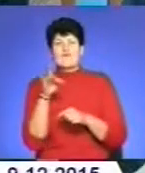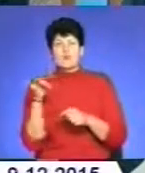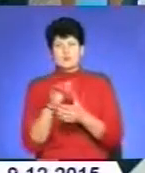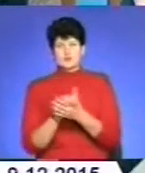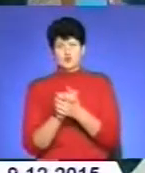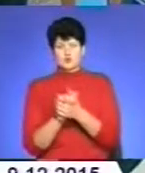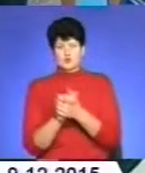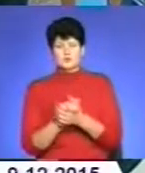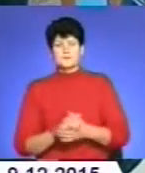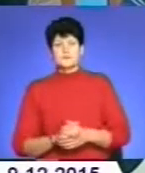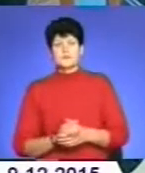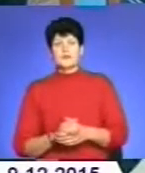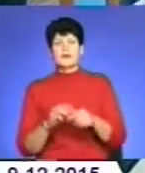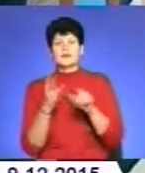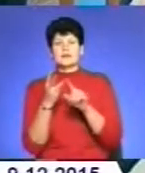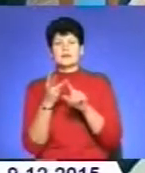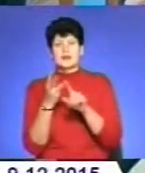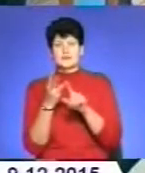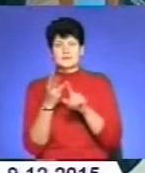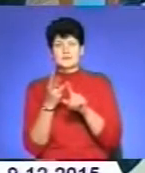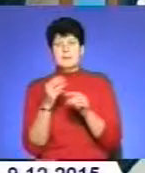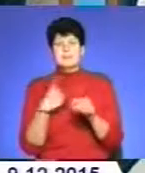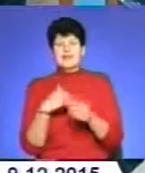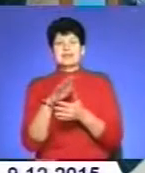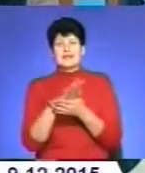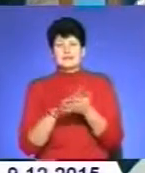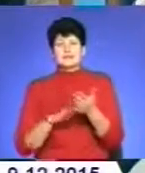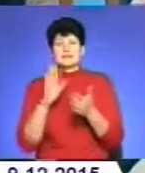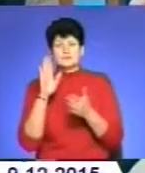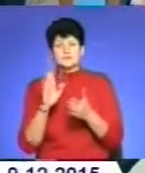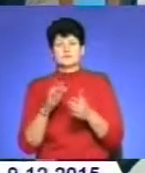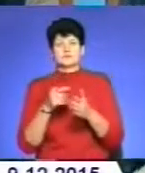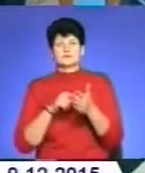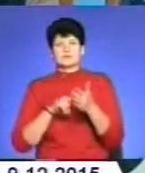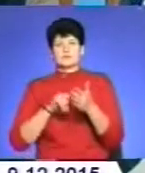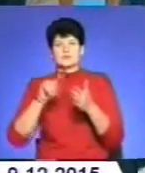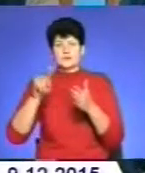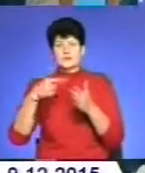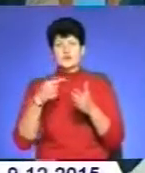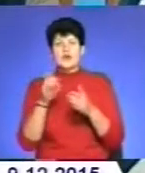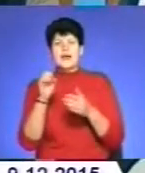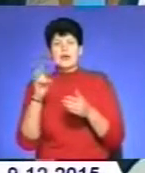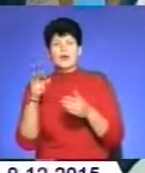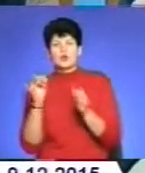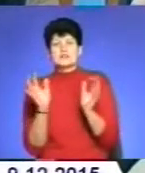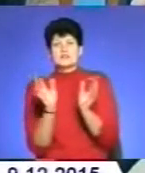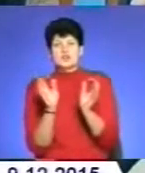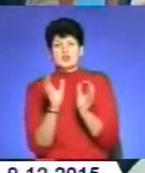І третя позиція, ми і надалі стоїмо на позиції, що екологія, збереження екології,